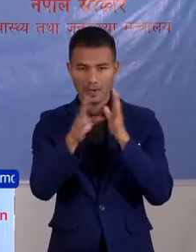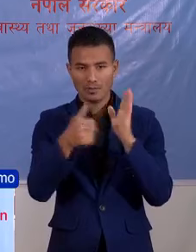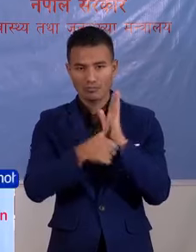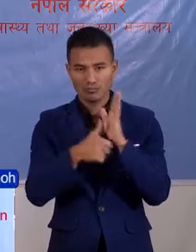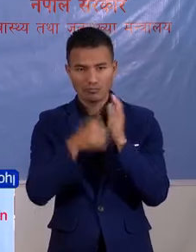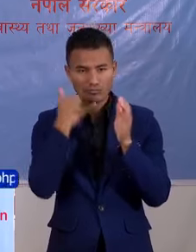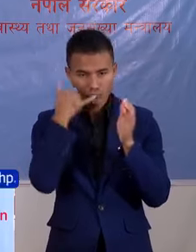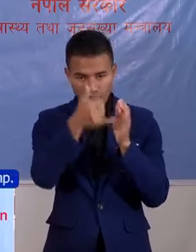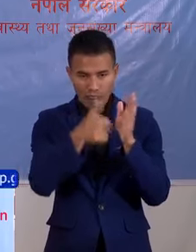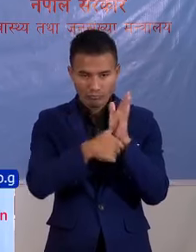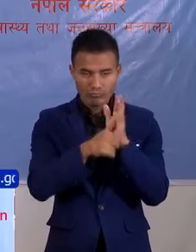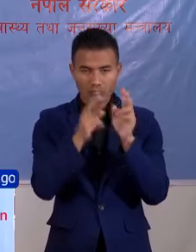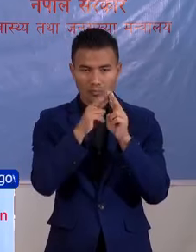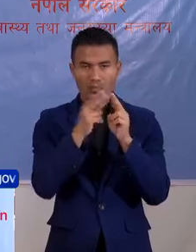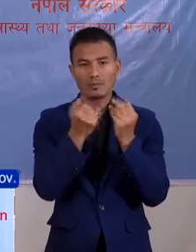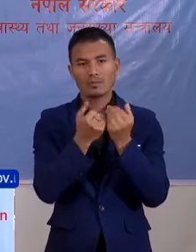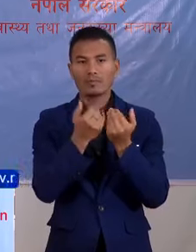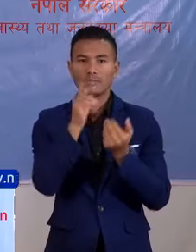कार्रे वही रहेको नहीं छो।